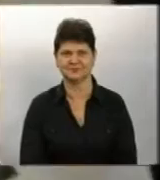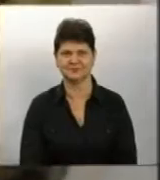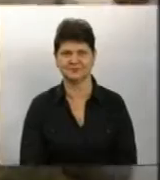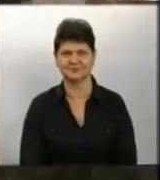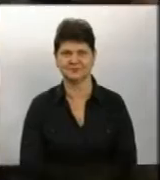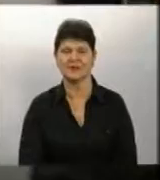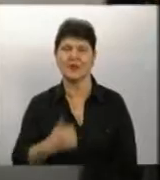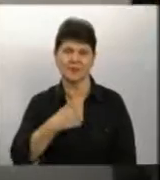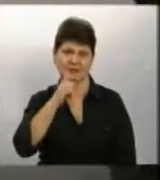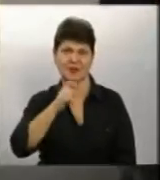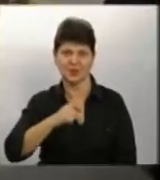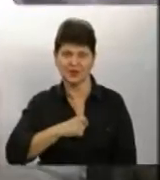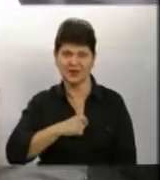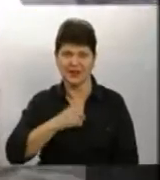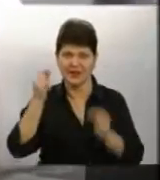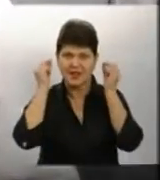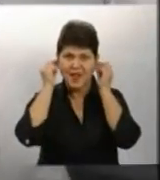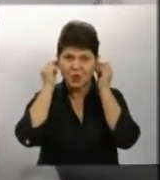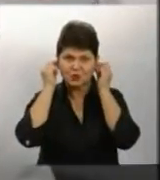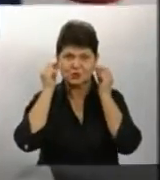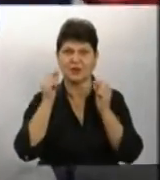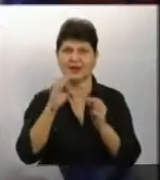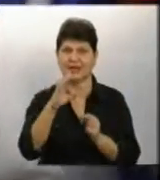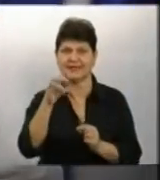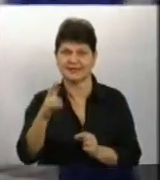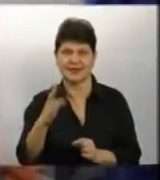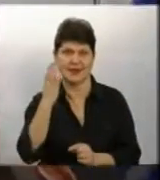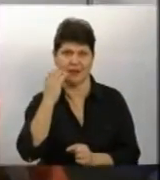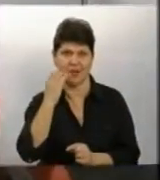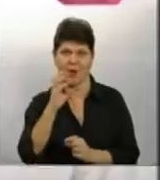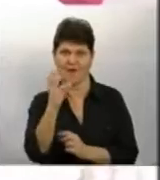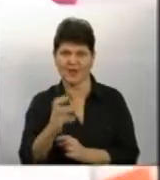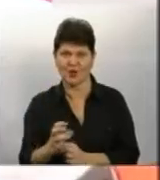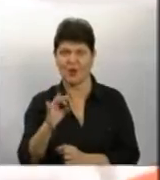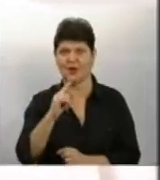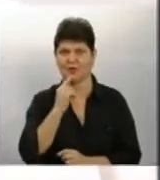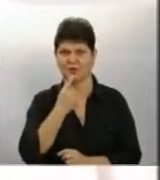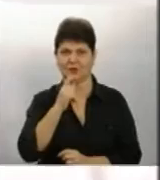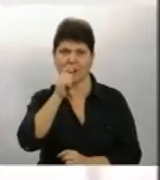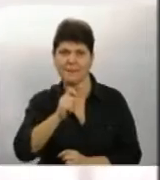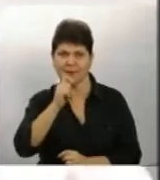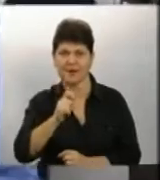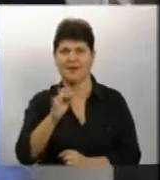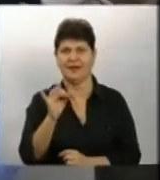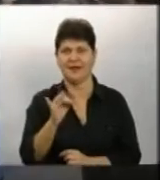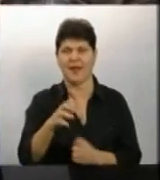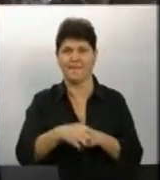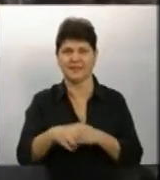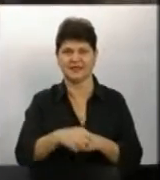Мені подарували наушники, сік, яблук, виноград, цукерку на палаті і апельсин